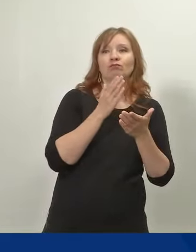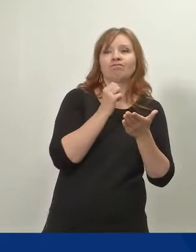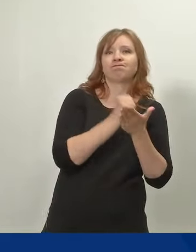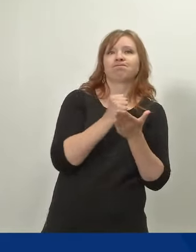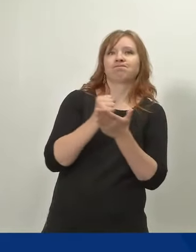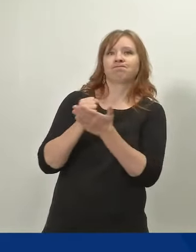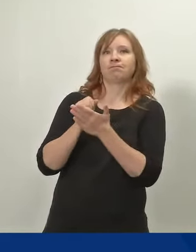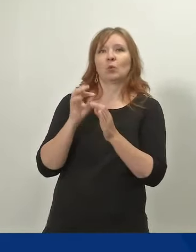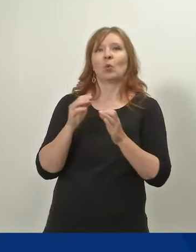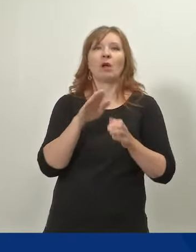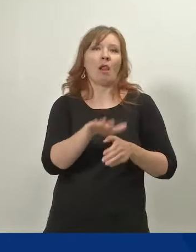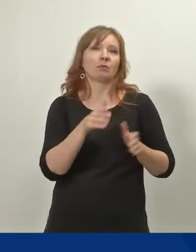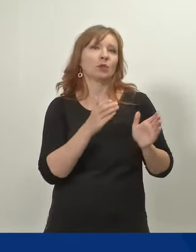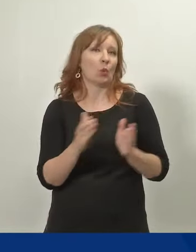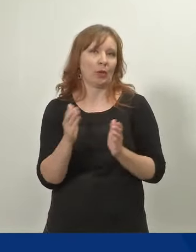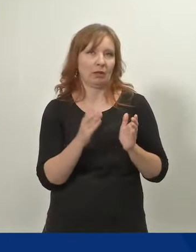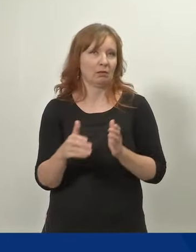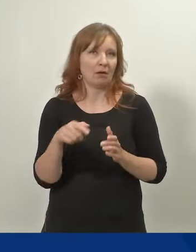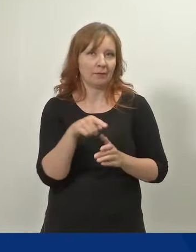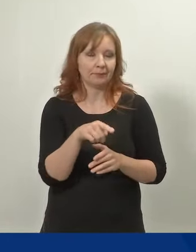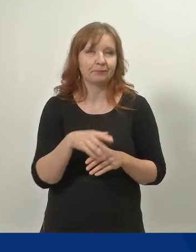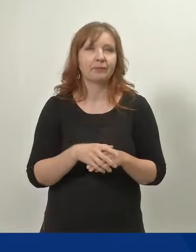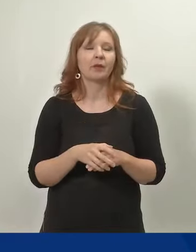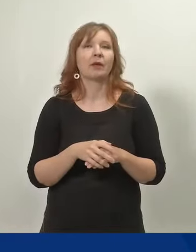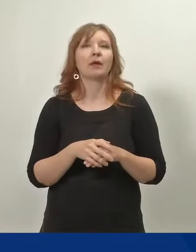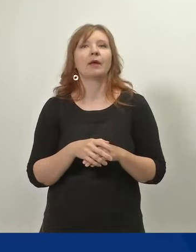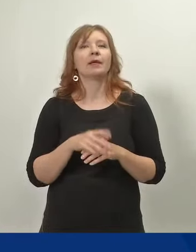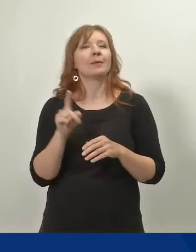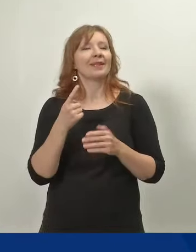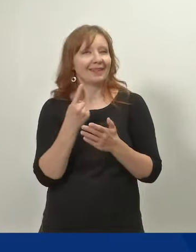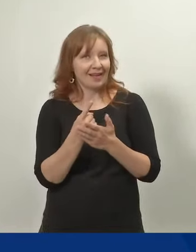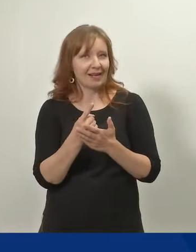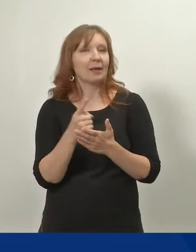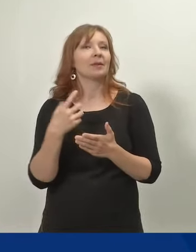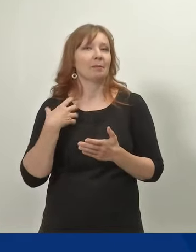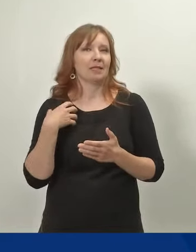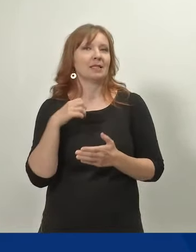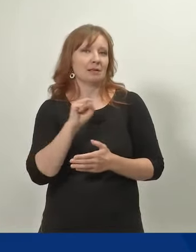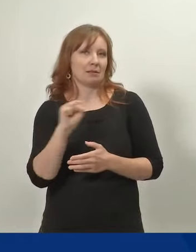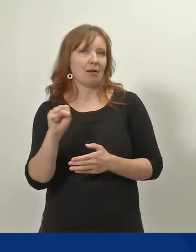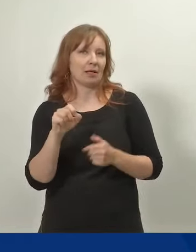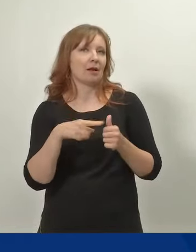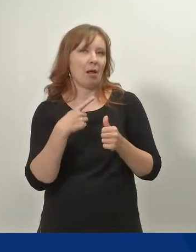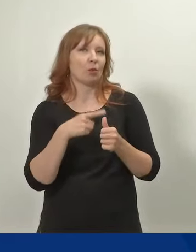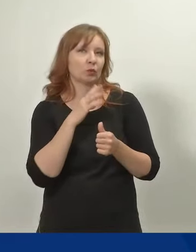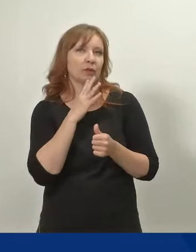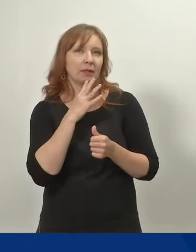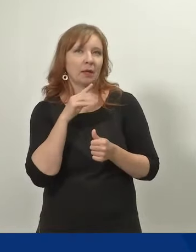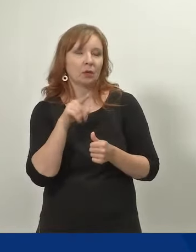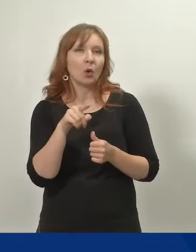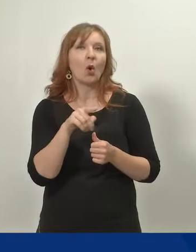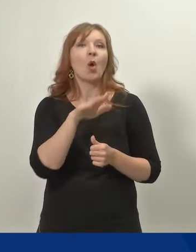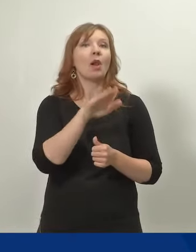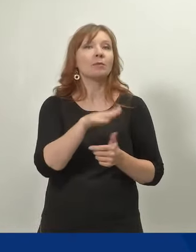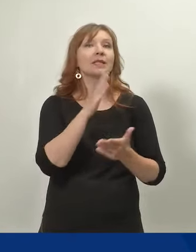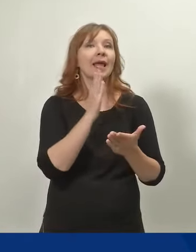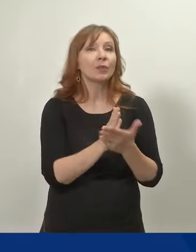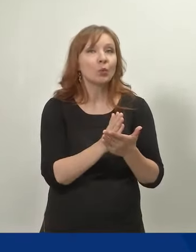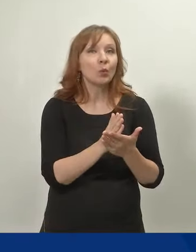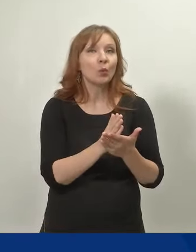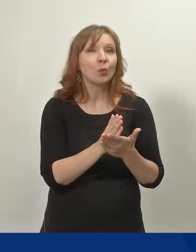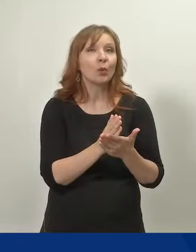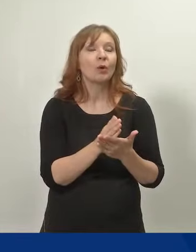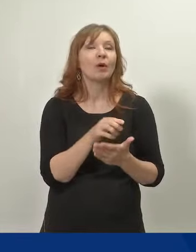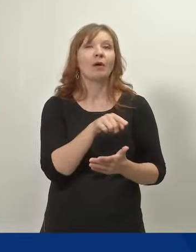lapsen hoiva. Ja mikä tärkeintä, mitä ministri Sarkkinen tässä aloitti, niin sehän on lapsen etu, että